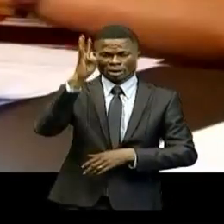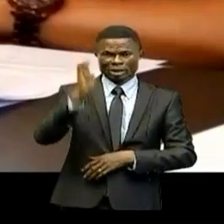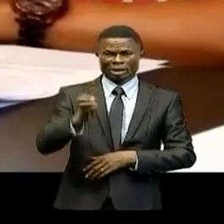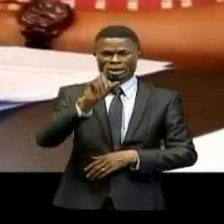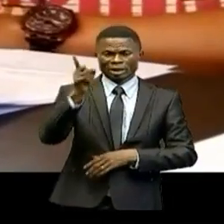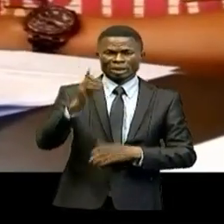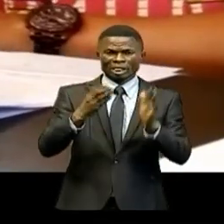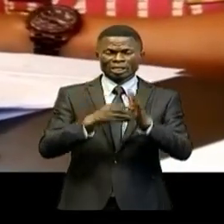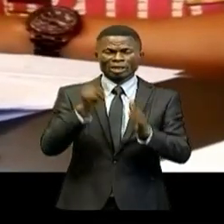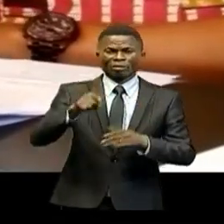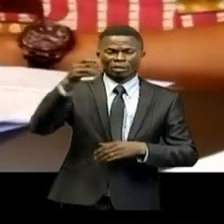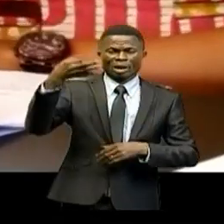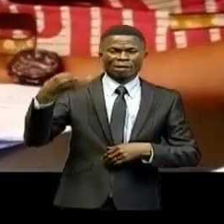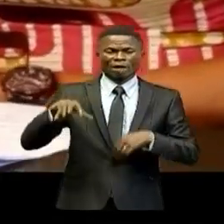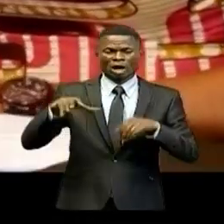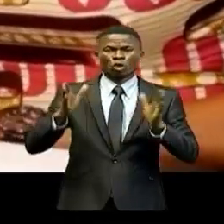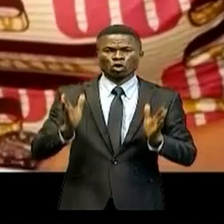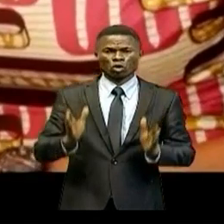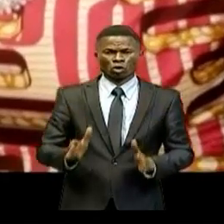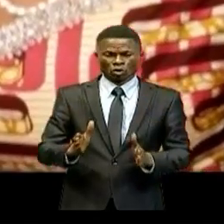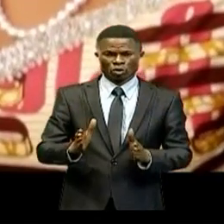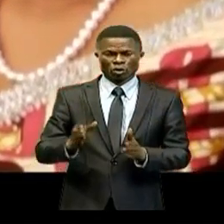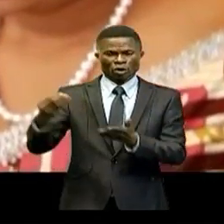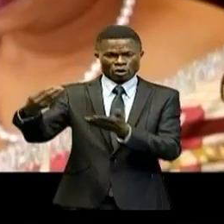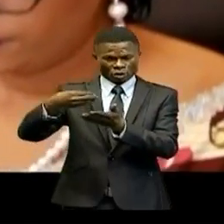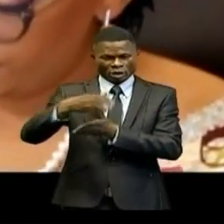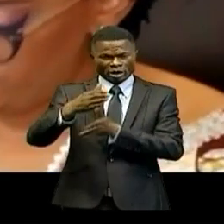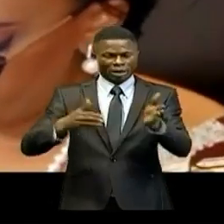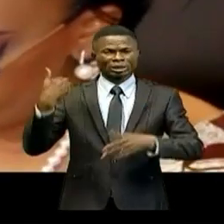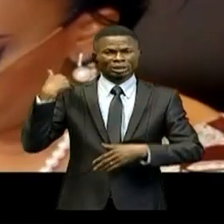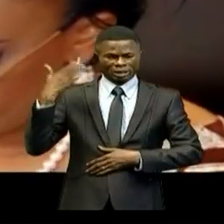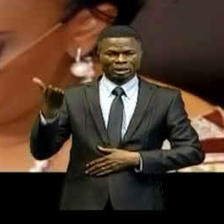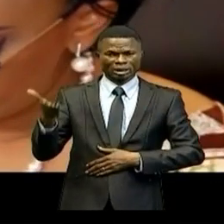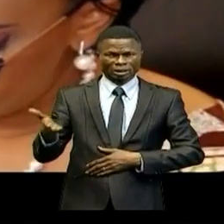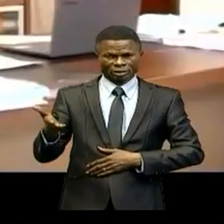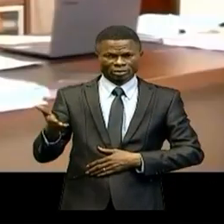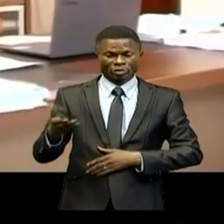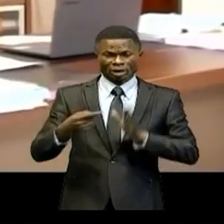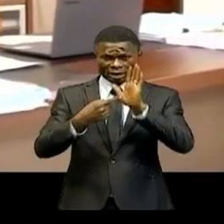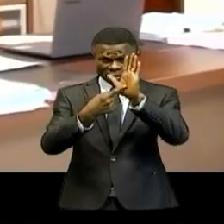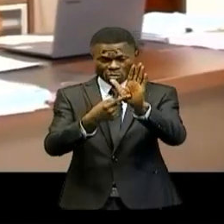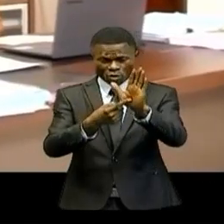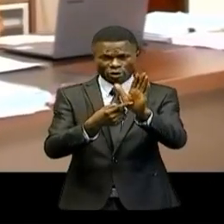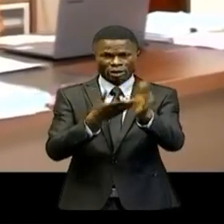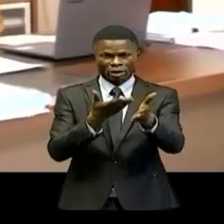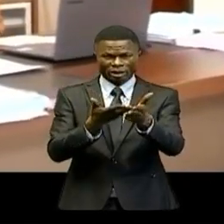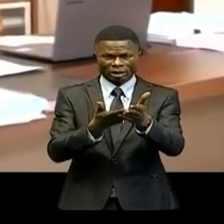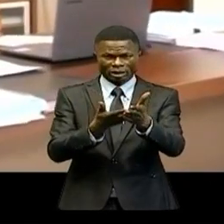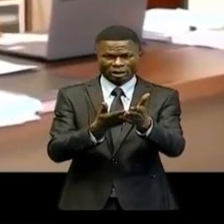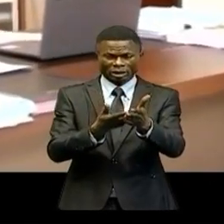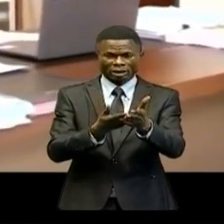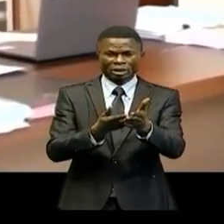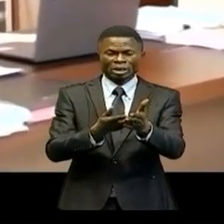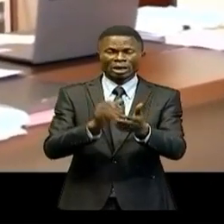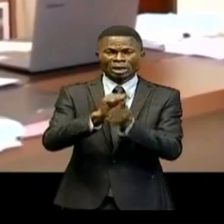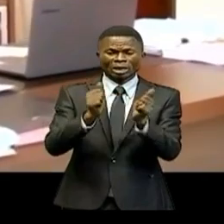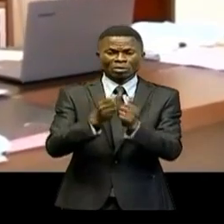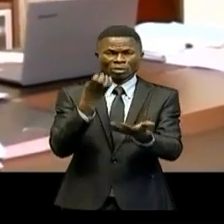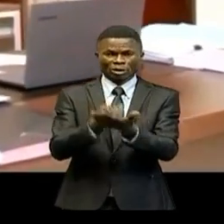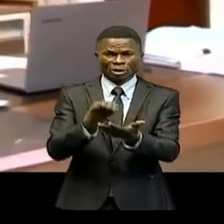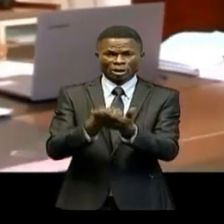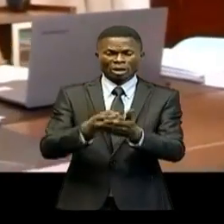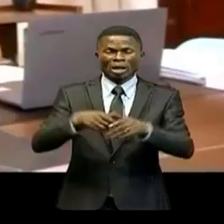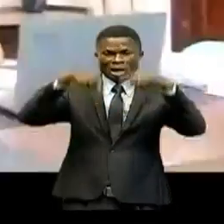milliards de francs congolais a été enregistré, ce qui indique que les assignations budgétaires